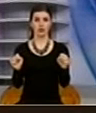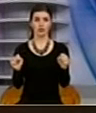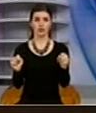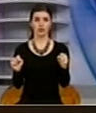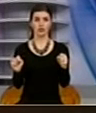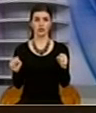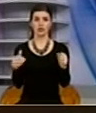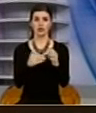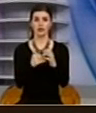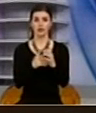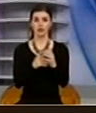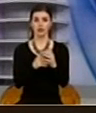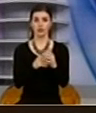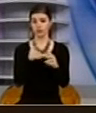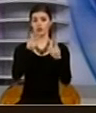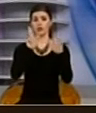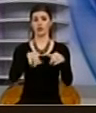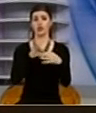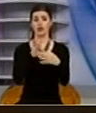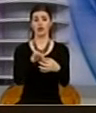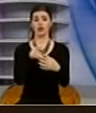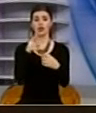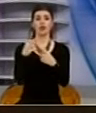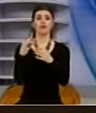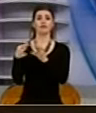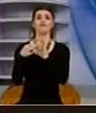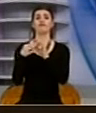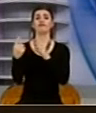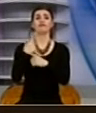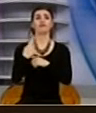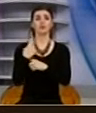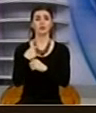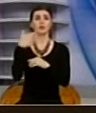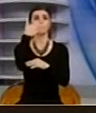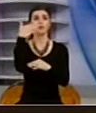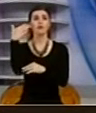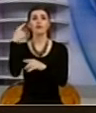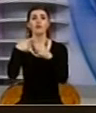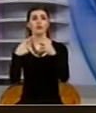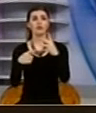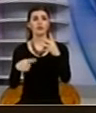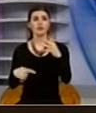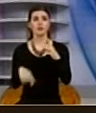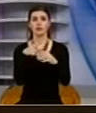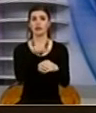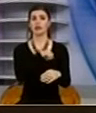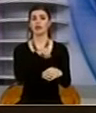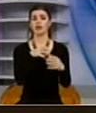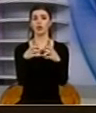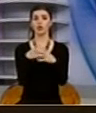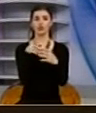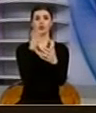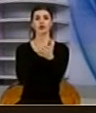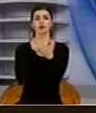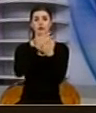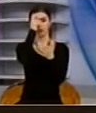Pra, përdejsa janë të varën nga institucionit e caktuar a vendore dhe kompanit e ndryshme dhe grupet e caktuar të interesit, të silat zakonisht